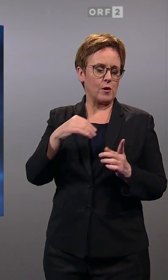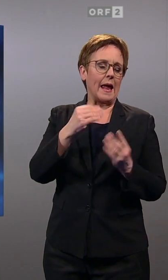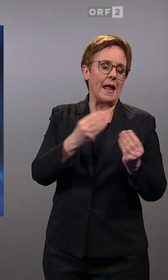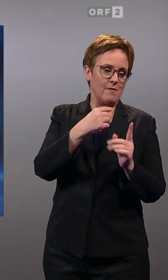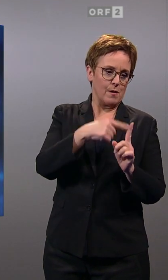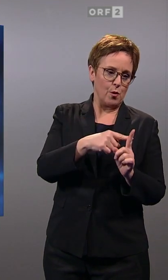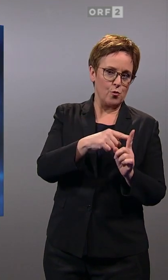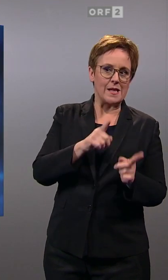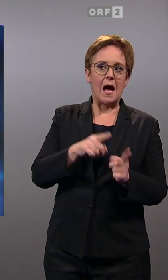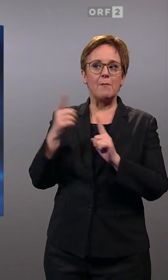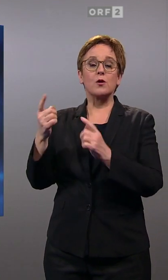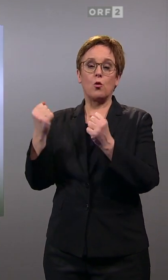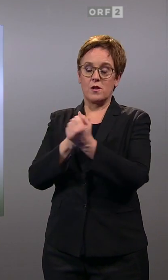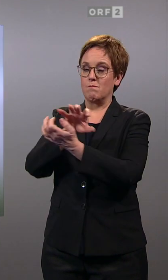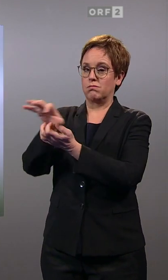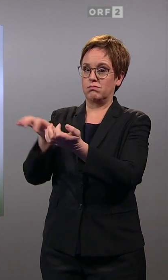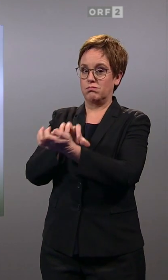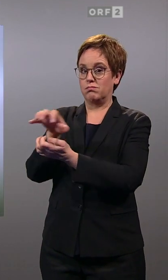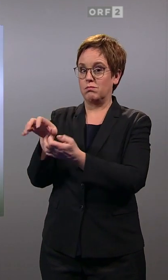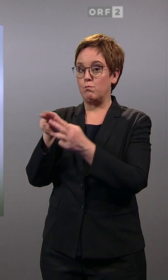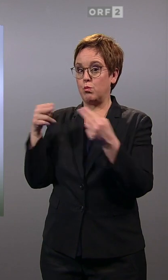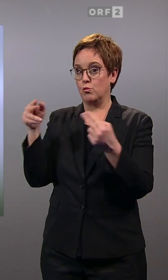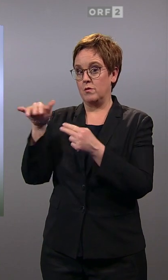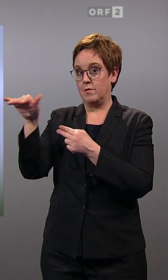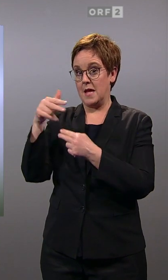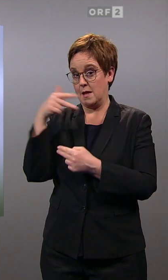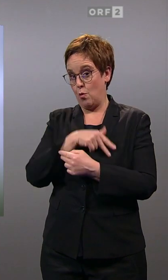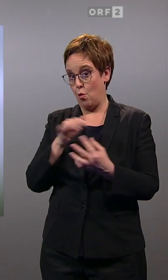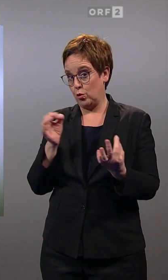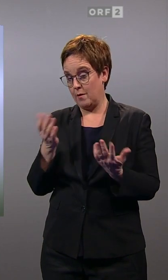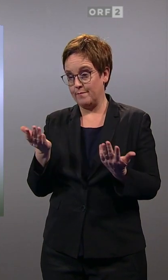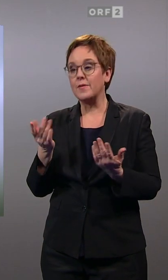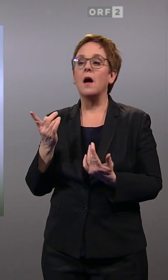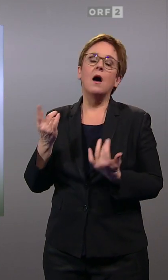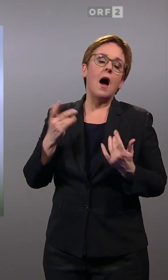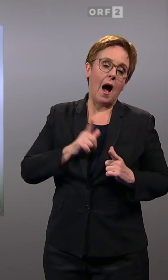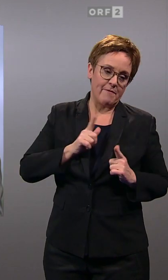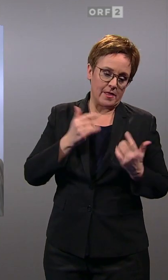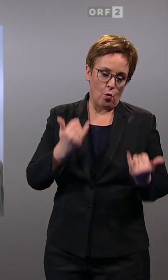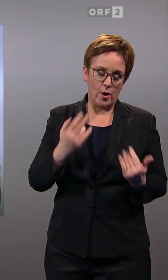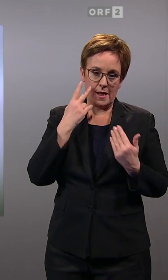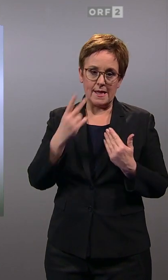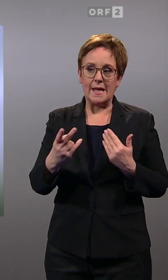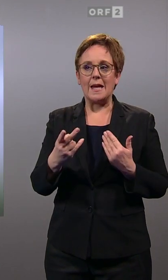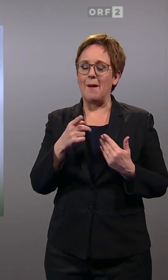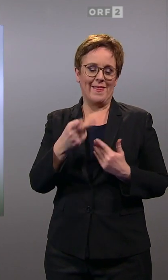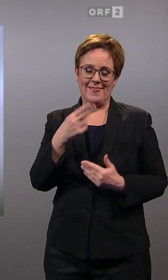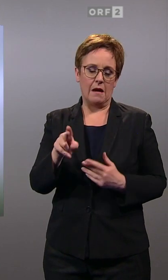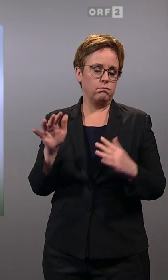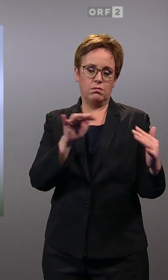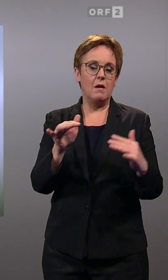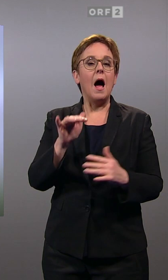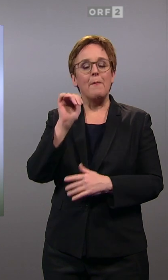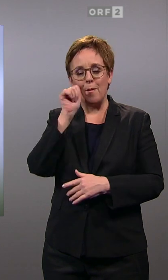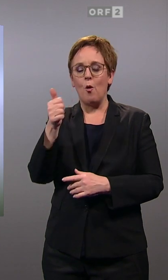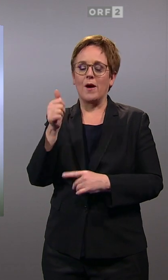könnte es wohl zu schweren Turbulenzen kommen, je nachdem wie die anderen Parameter stehen. Auch das wird man heute Abend mit Sicherheit ausschließen. Trotzdem wird es morgen